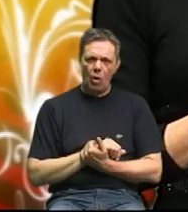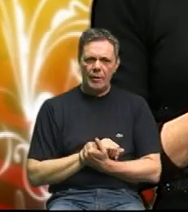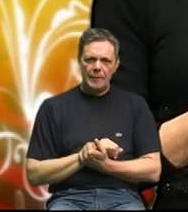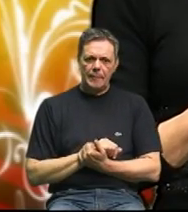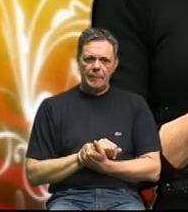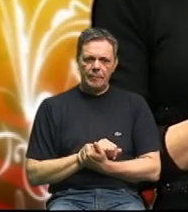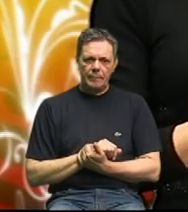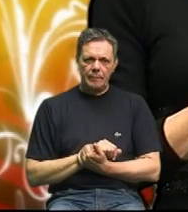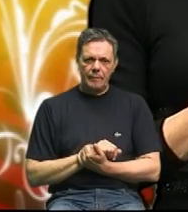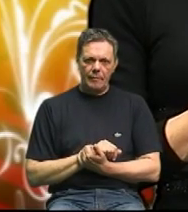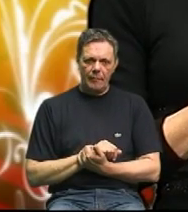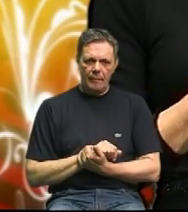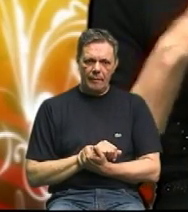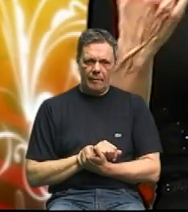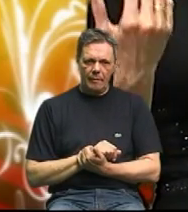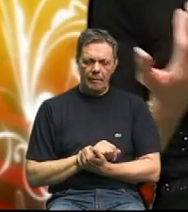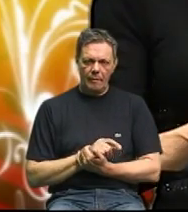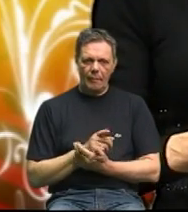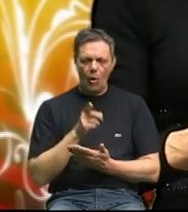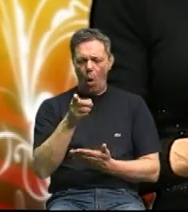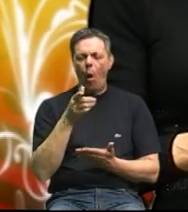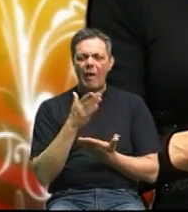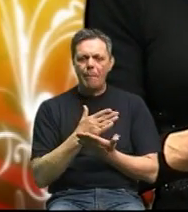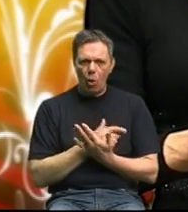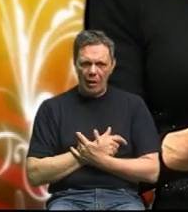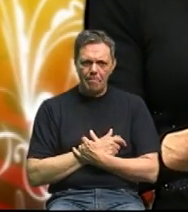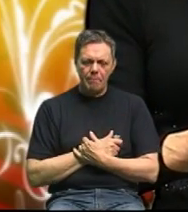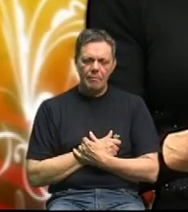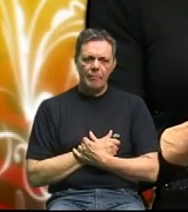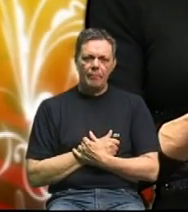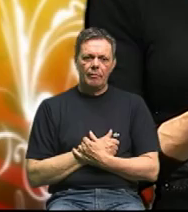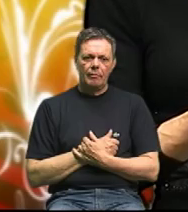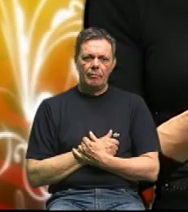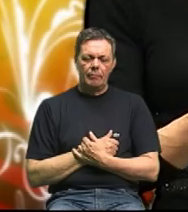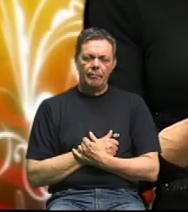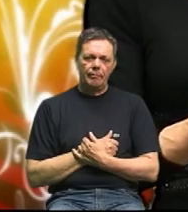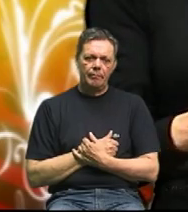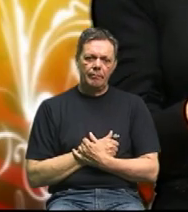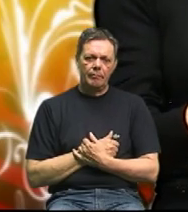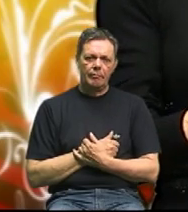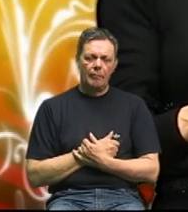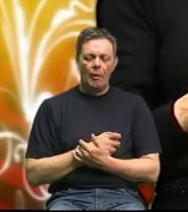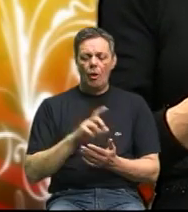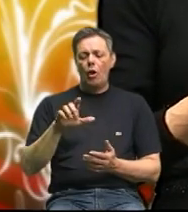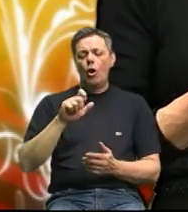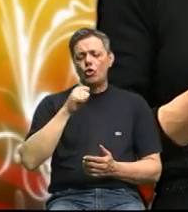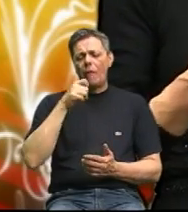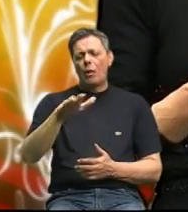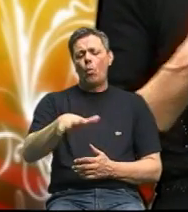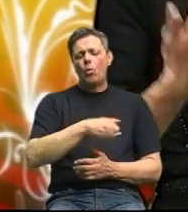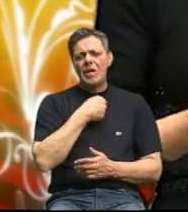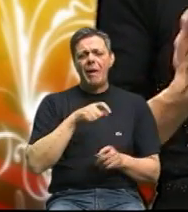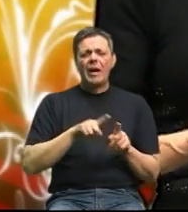ovaj program čovjek sad pri uzme kao svoj